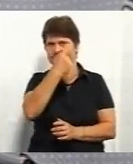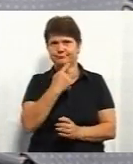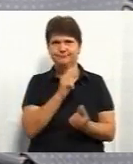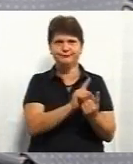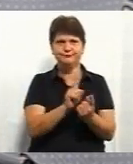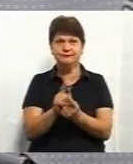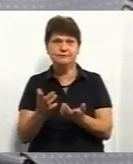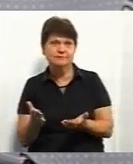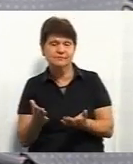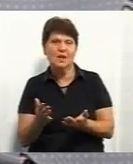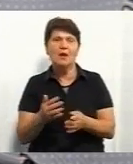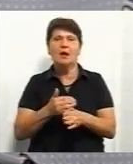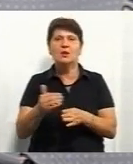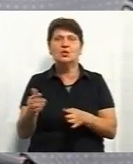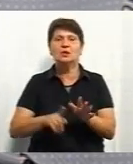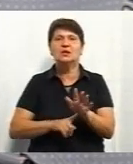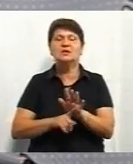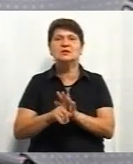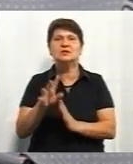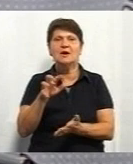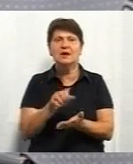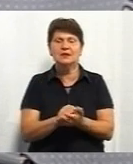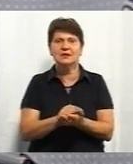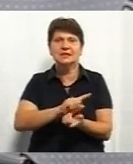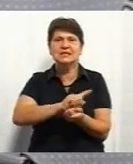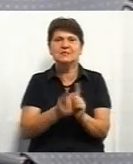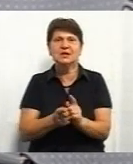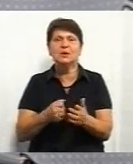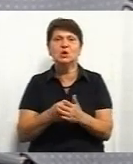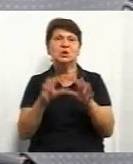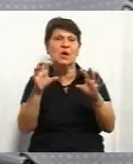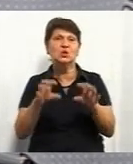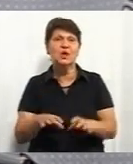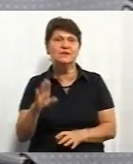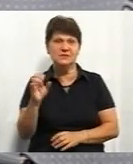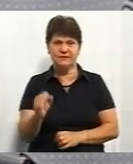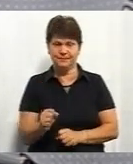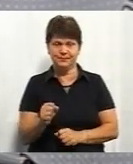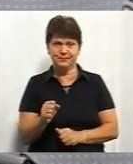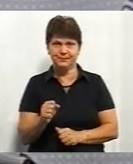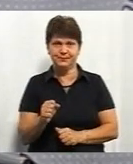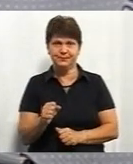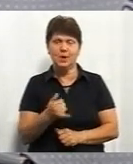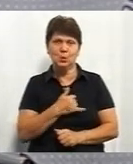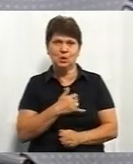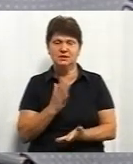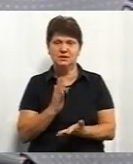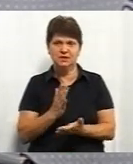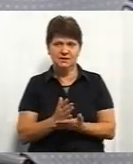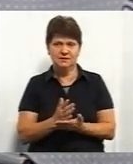І тоді ми зайнялися змінами до законодавства. Тобто, у нас є